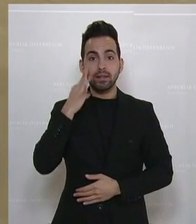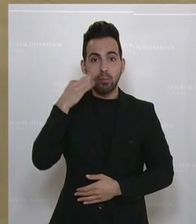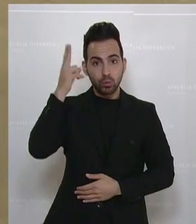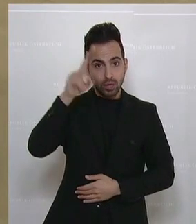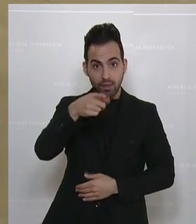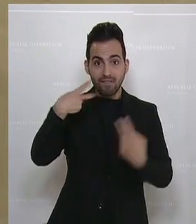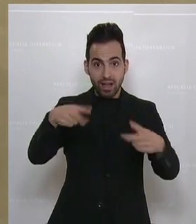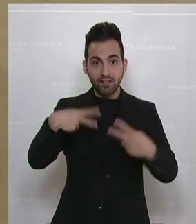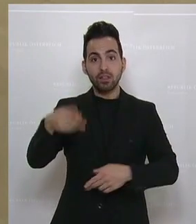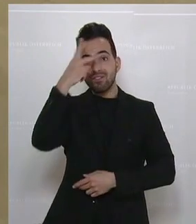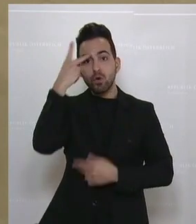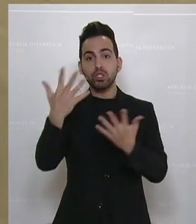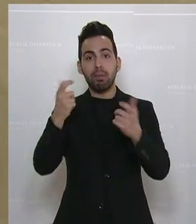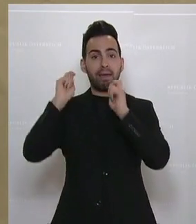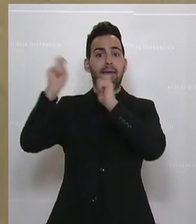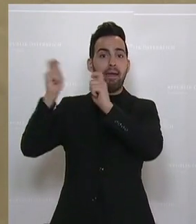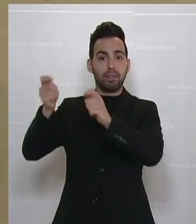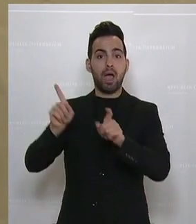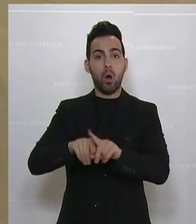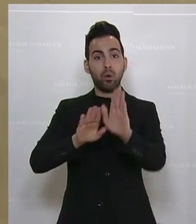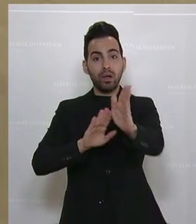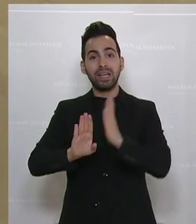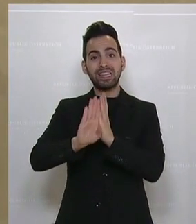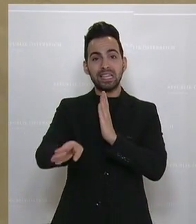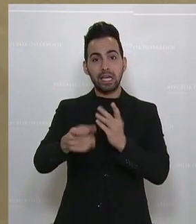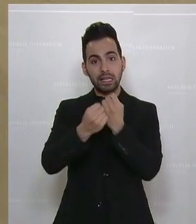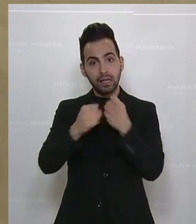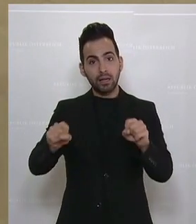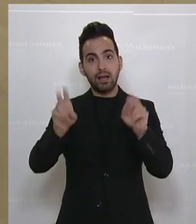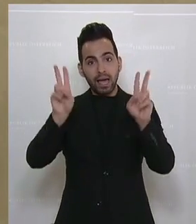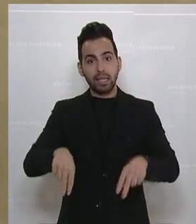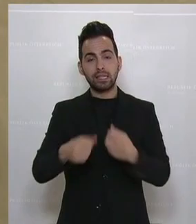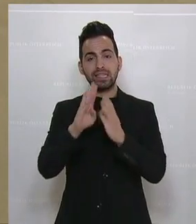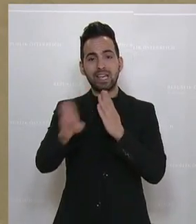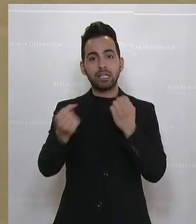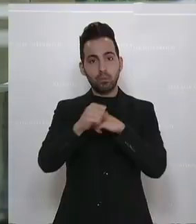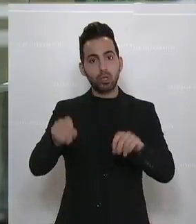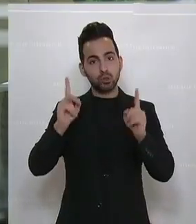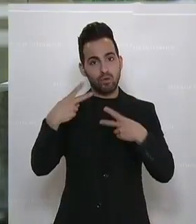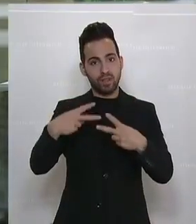Volksbegehren, nehmen Sie von Ihrem direkten Recht auf Demokratie Gebrauch.